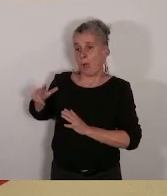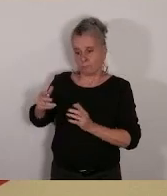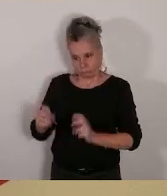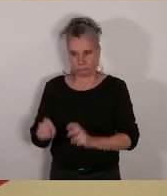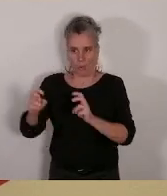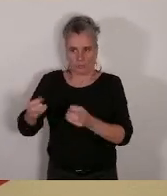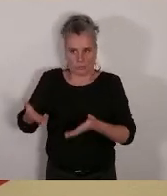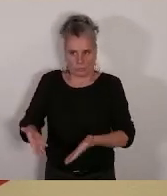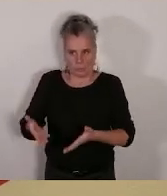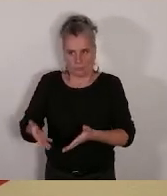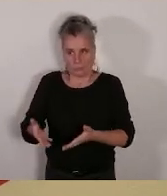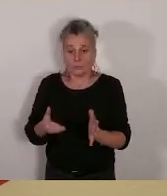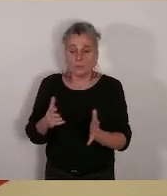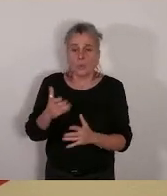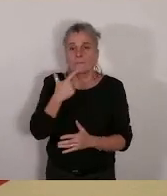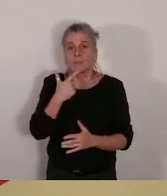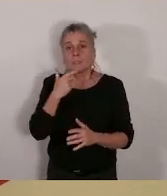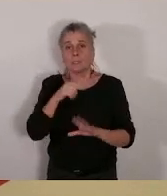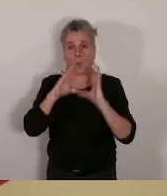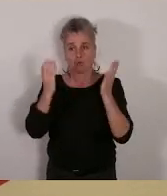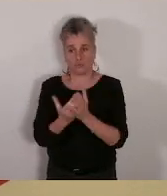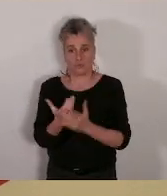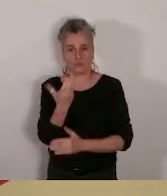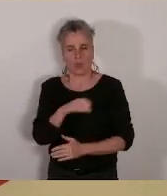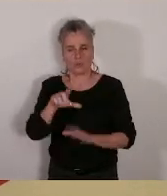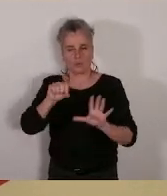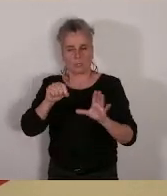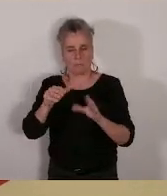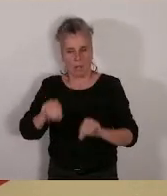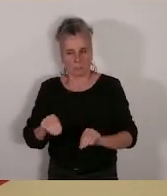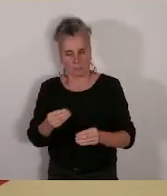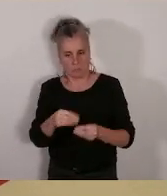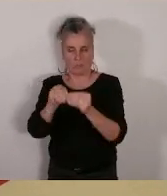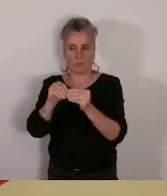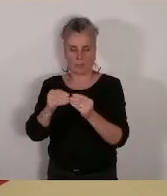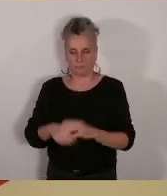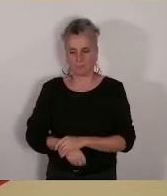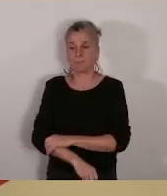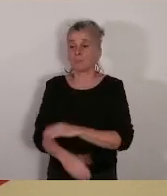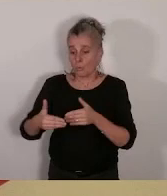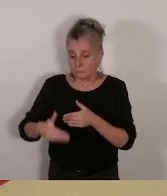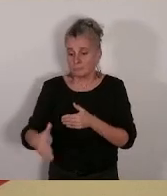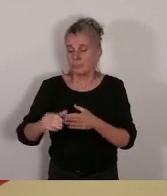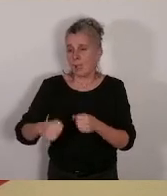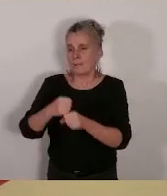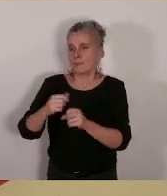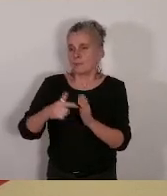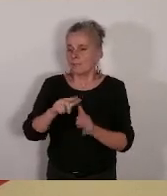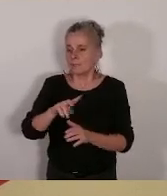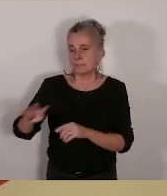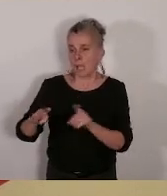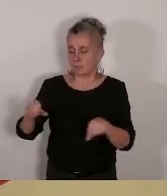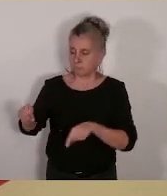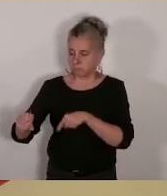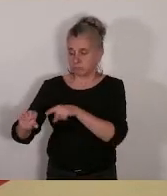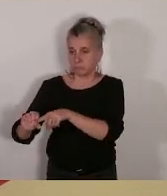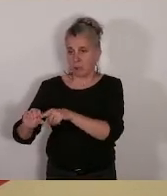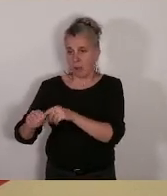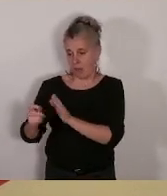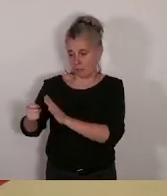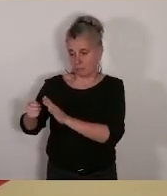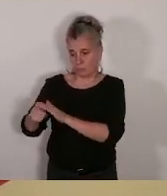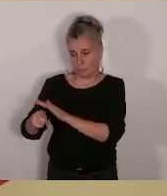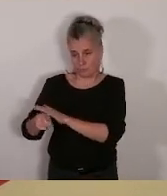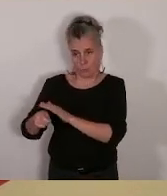170 places supplémentaires. Pour l'année 2024, nous conserverons donc le même barème d'attribution financière qu'en 2023,